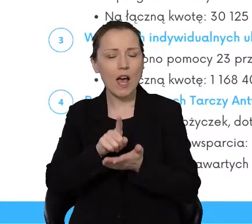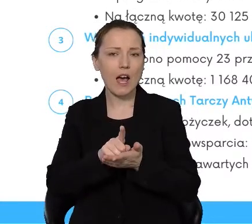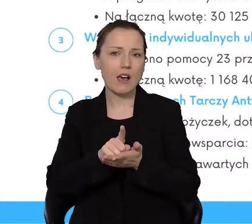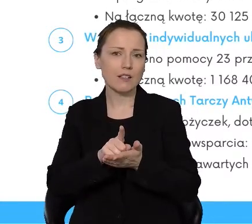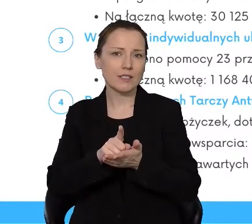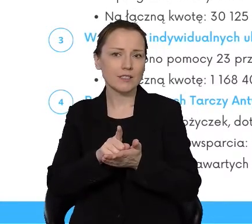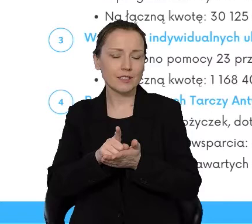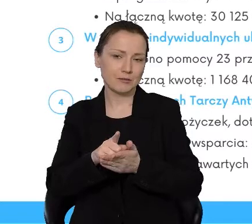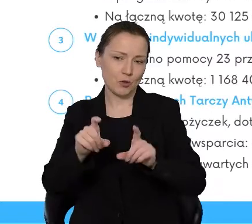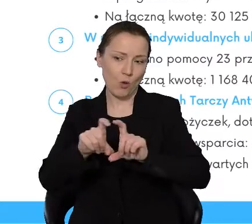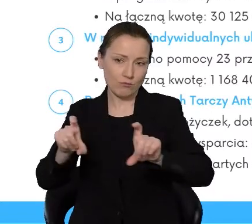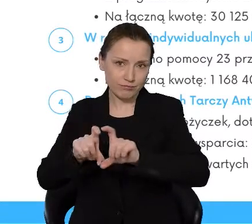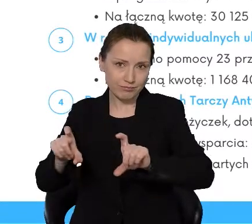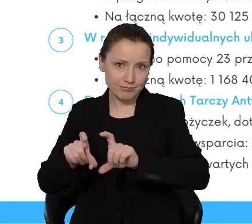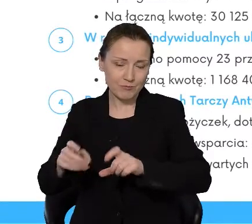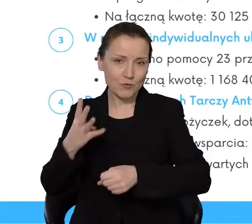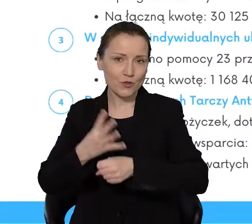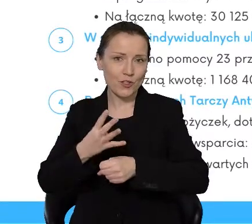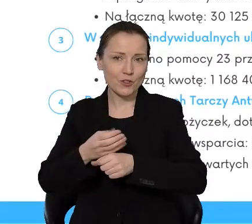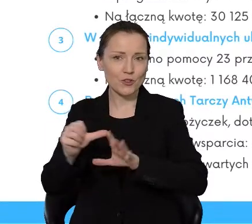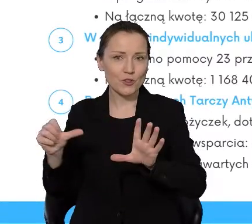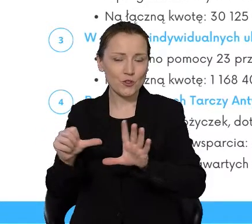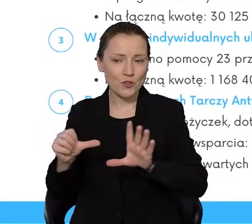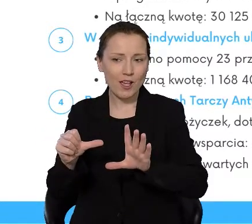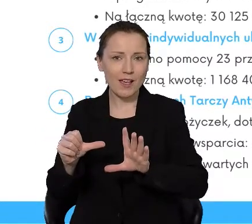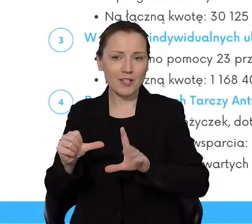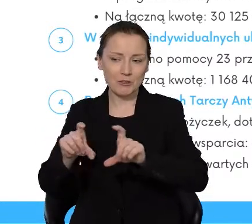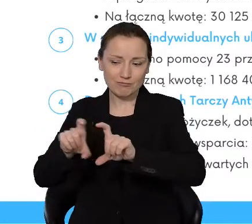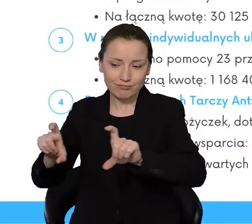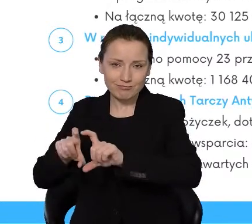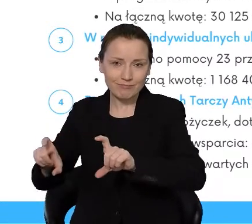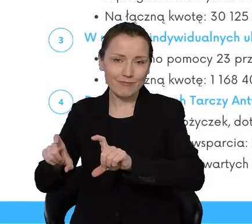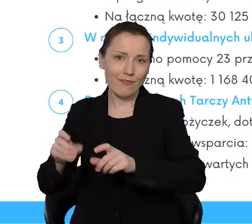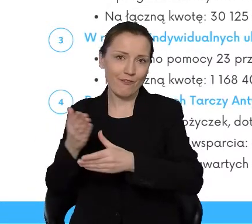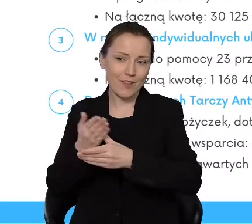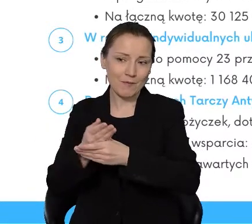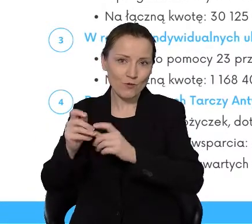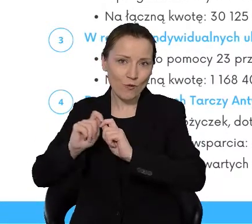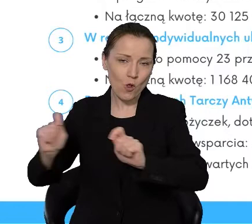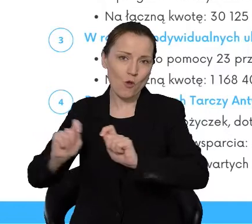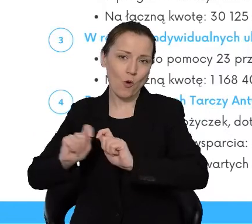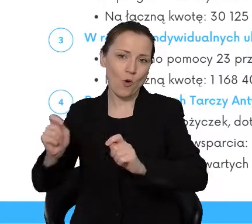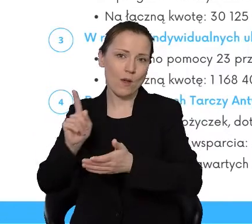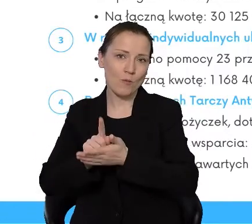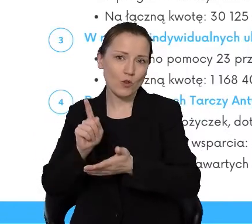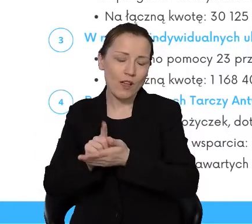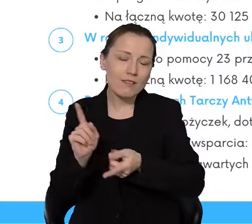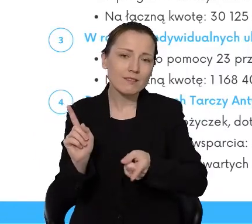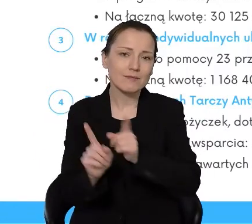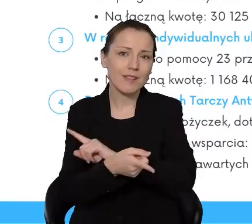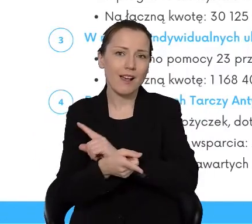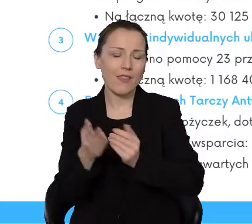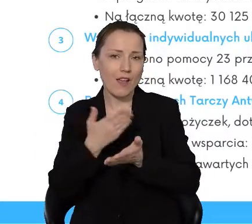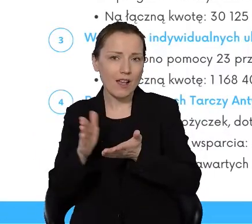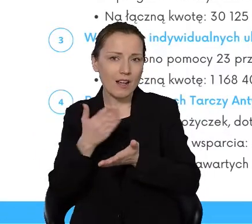46 nieruchomości zwolnionych, ponad milion złotych. Wartość tego zwolnienia, zmiany terminów płatności rad